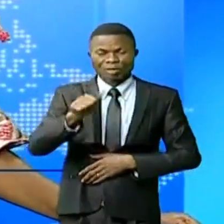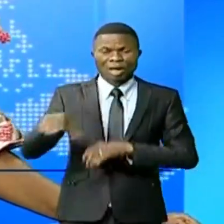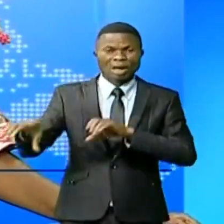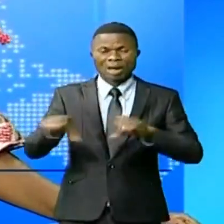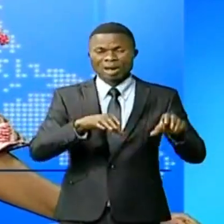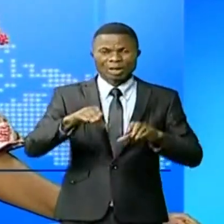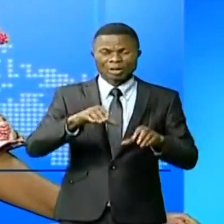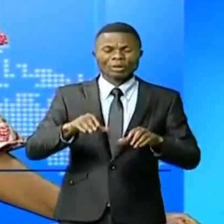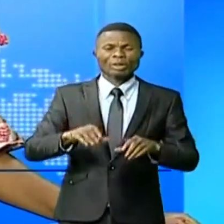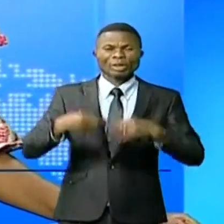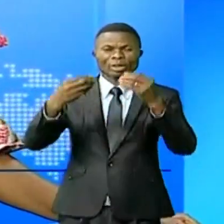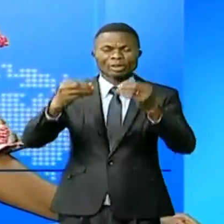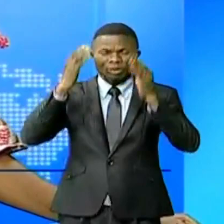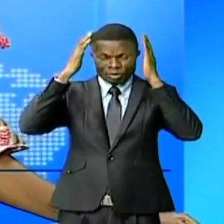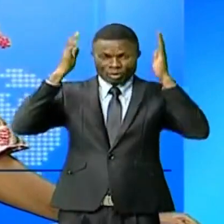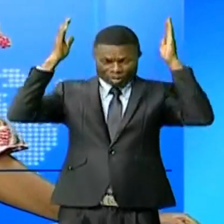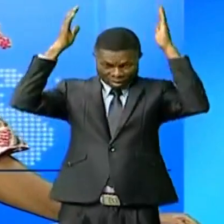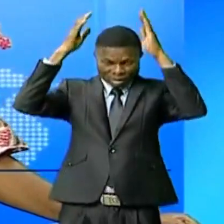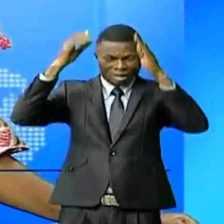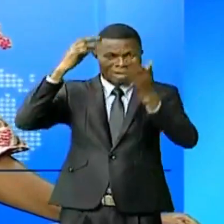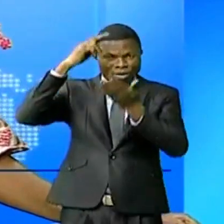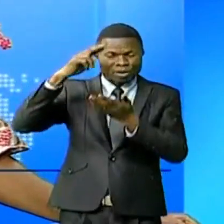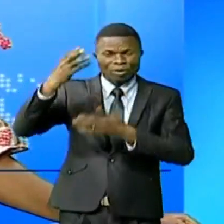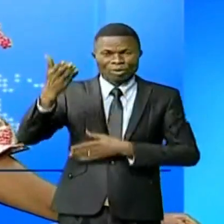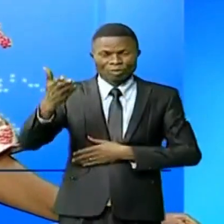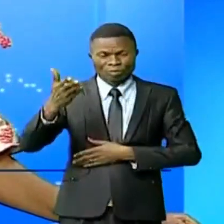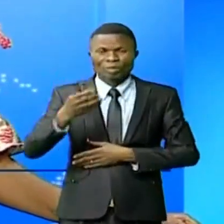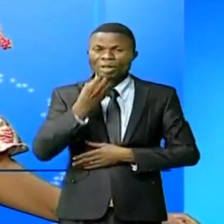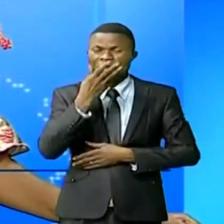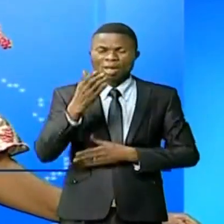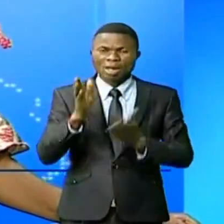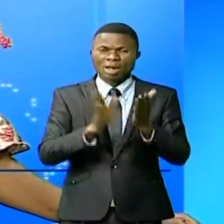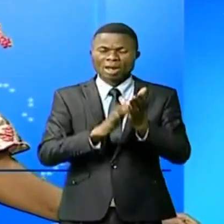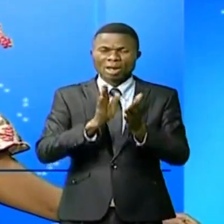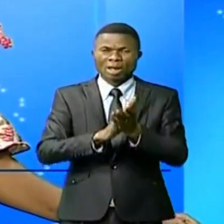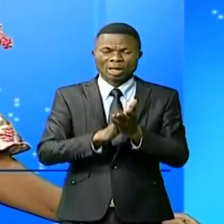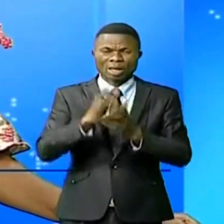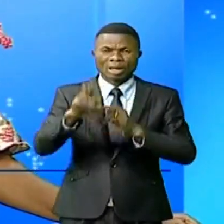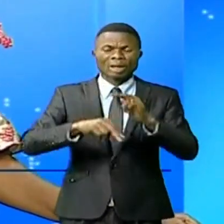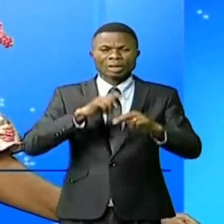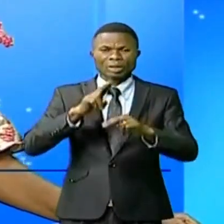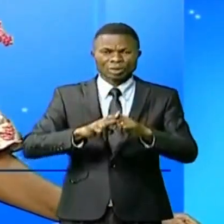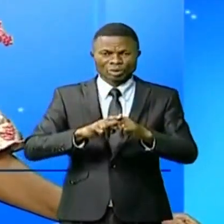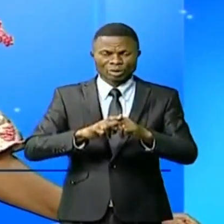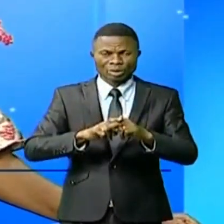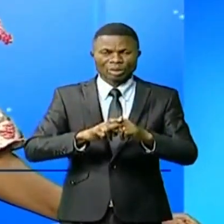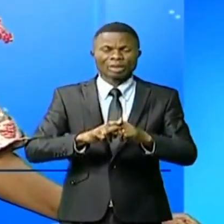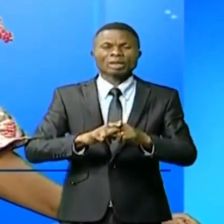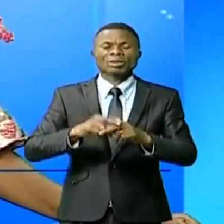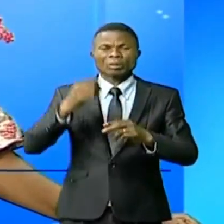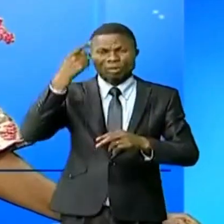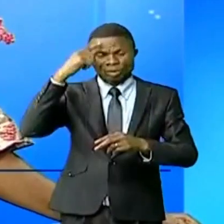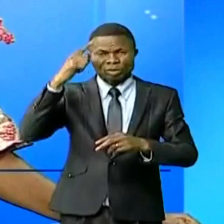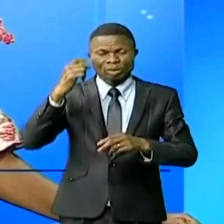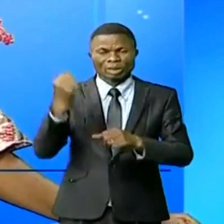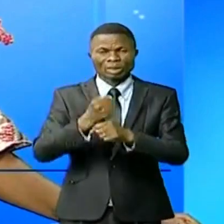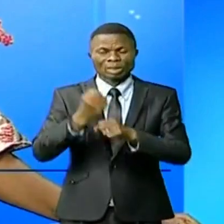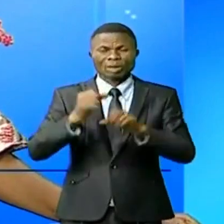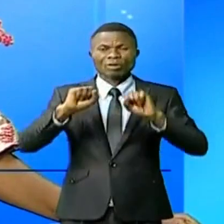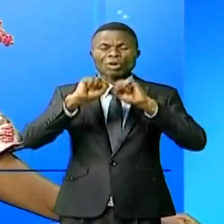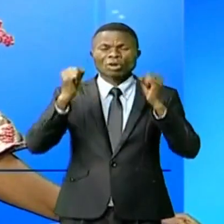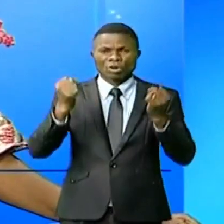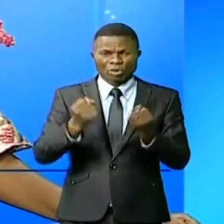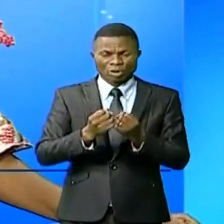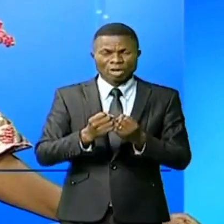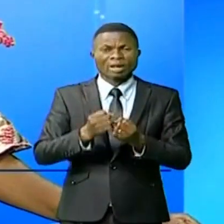de collation de grades académiques. C le cas de l'Institut National de Travail Social qui